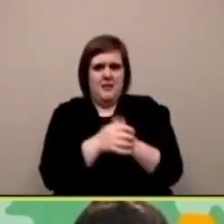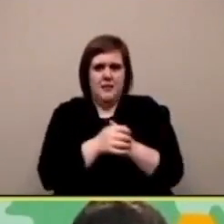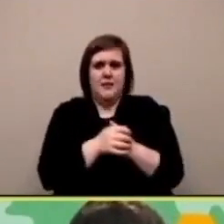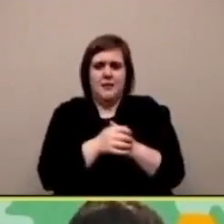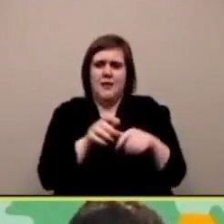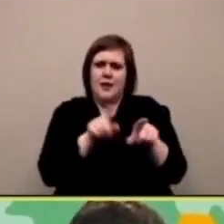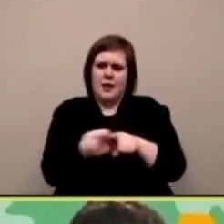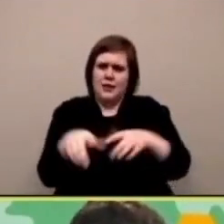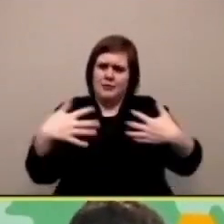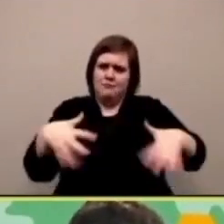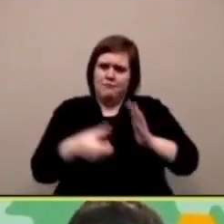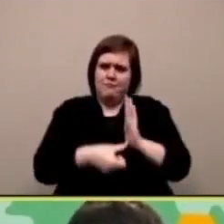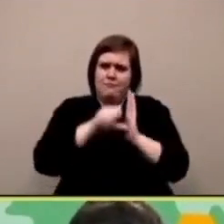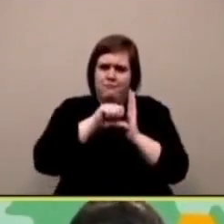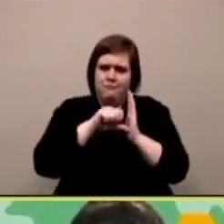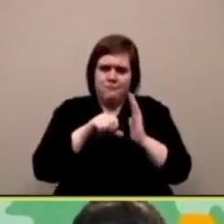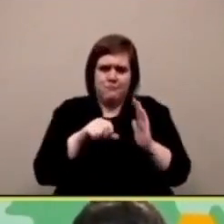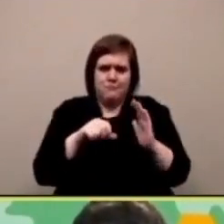diversi tipi di